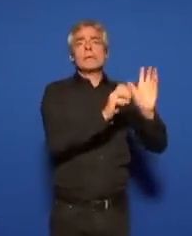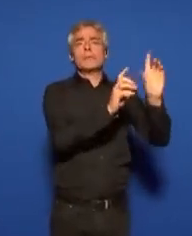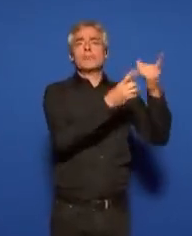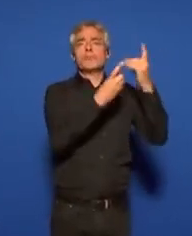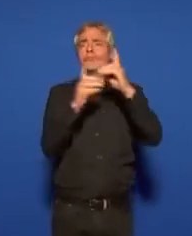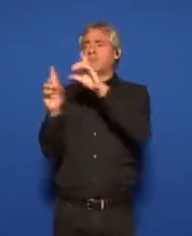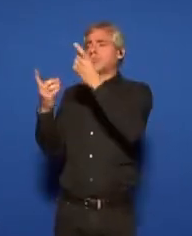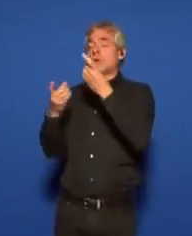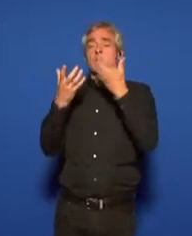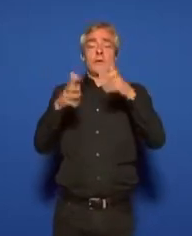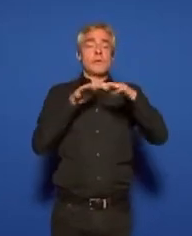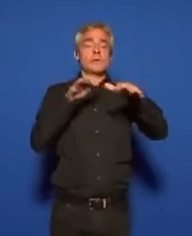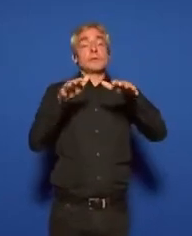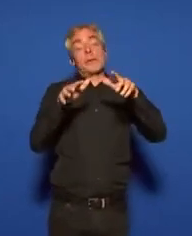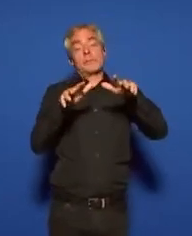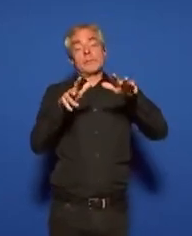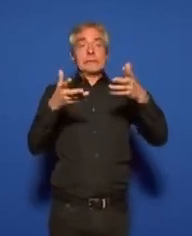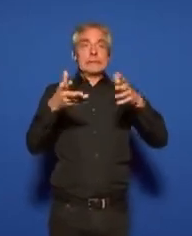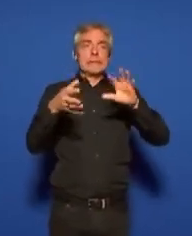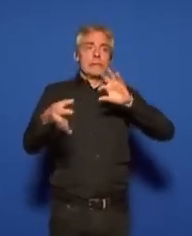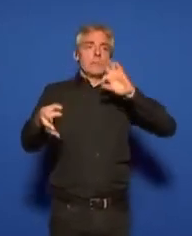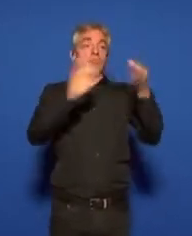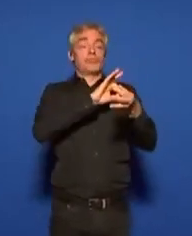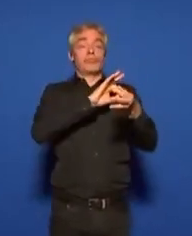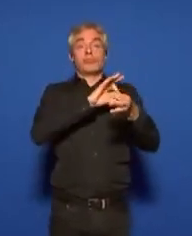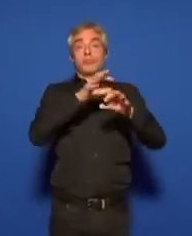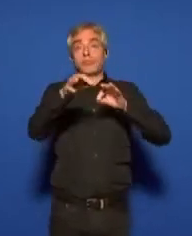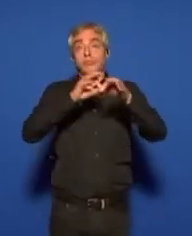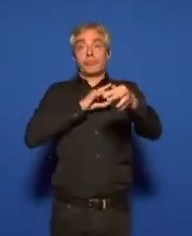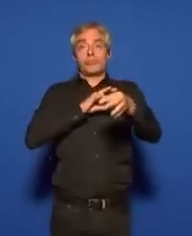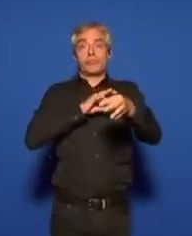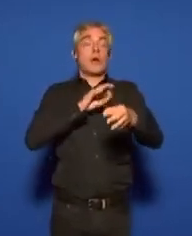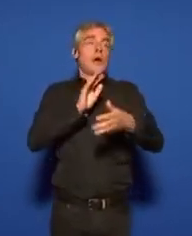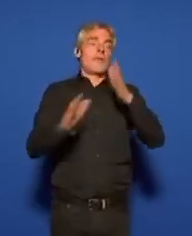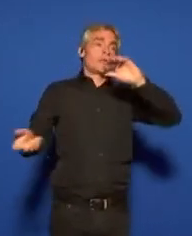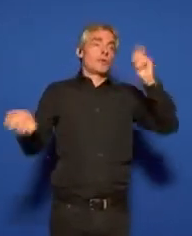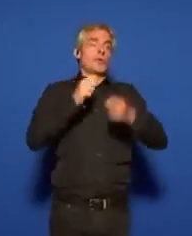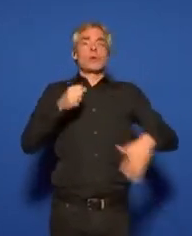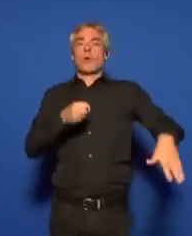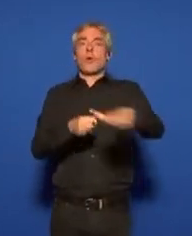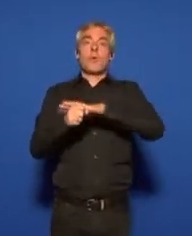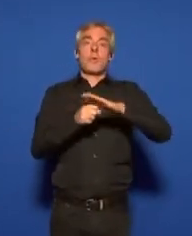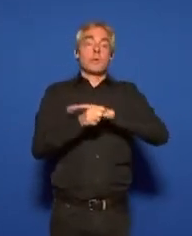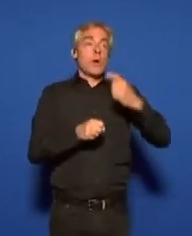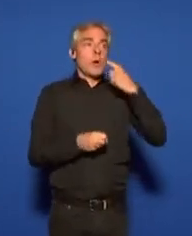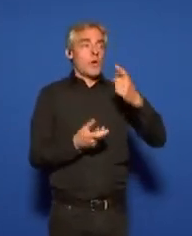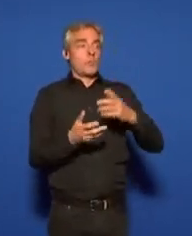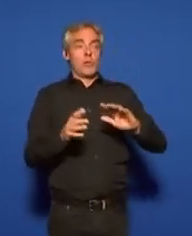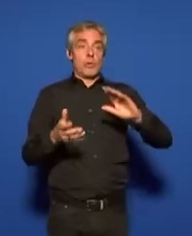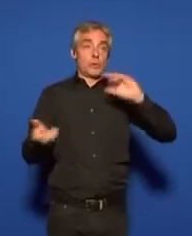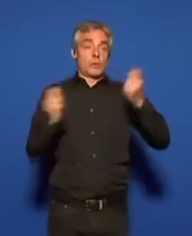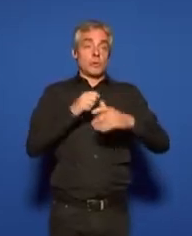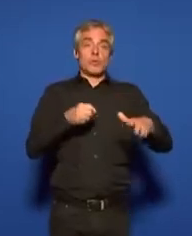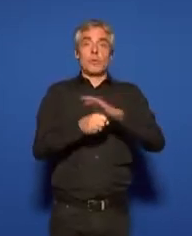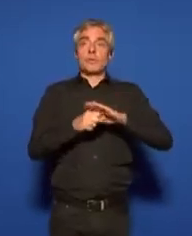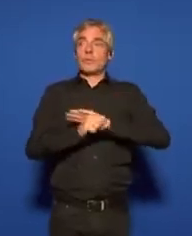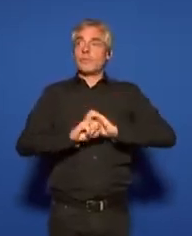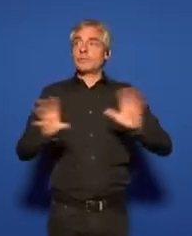pour que ce système soit renversé ou en tout cas suffisamment changé pour qu'on ne le reconnaisse plus.